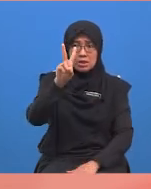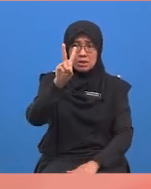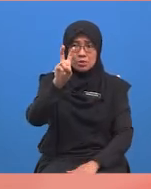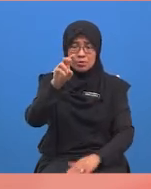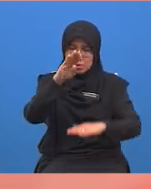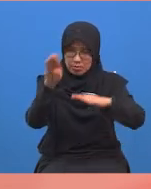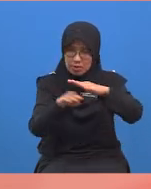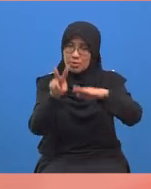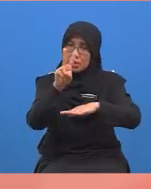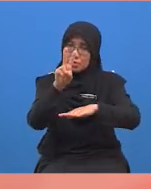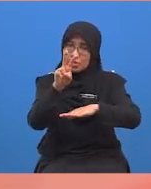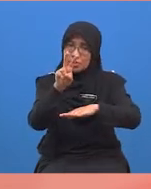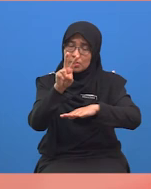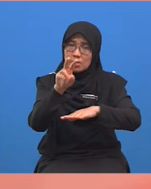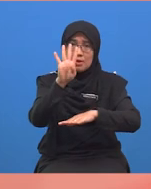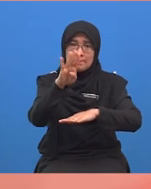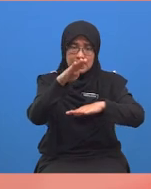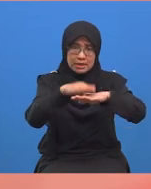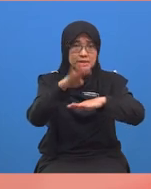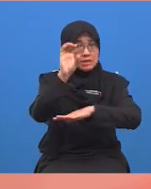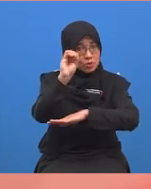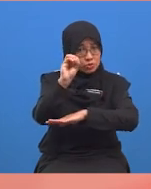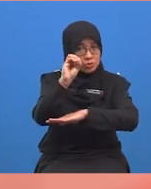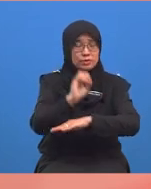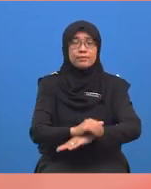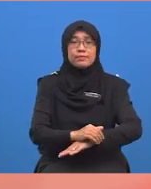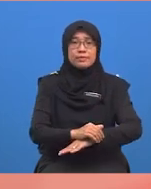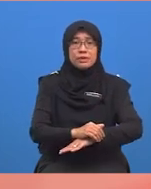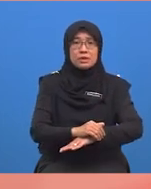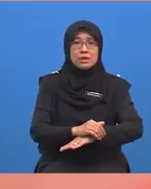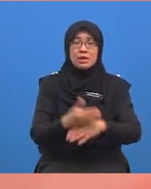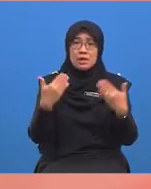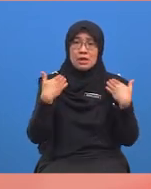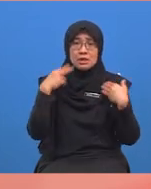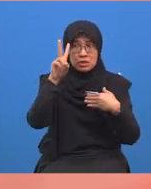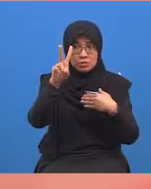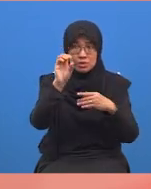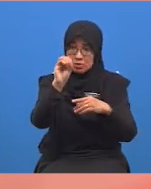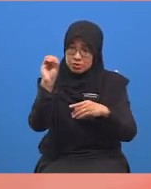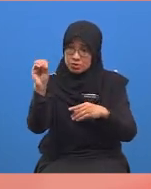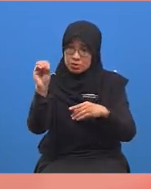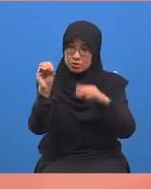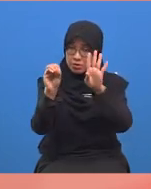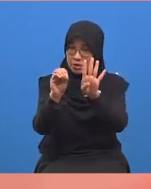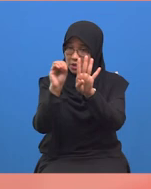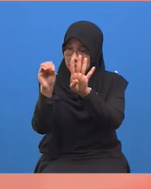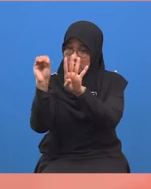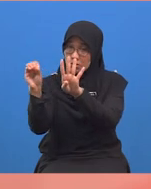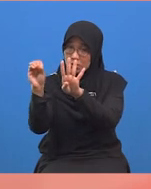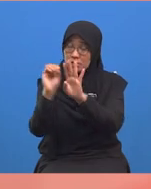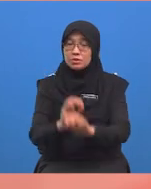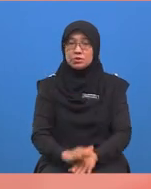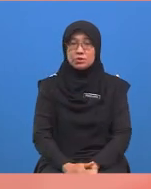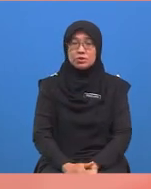bawah, dua puluh dan empat di atas sifat meter. Baki dua sifat ditambah di sebelah jawapan